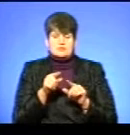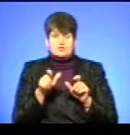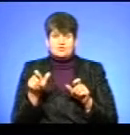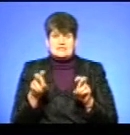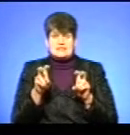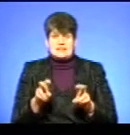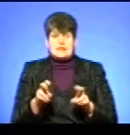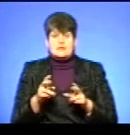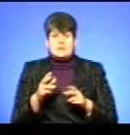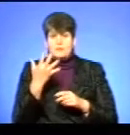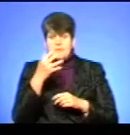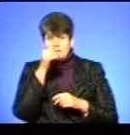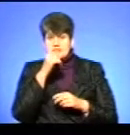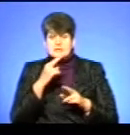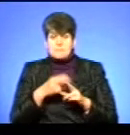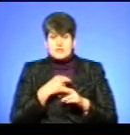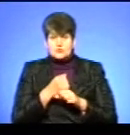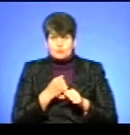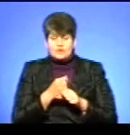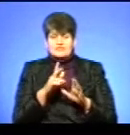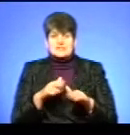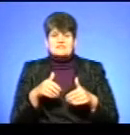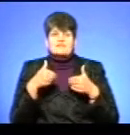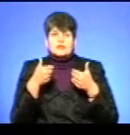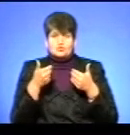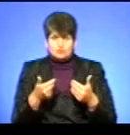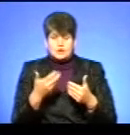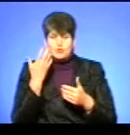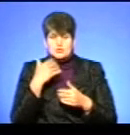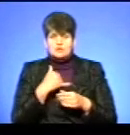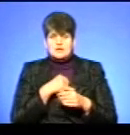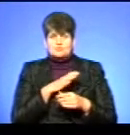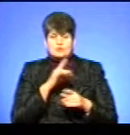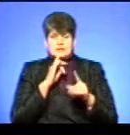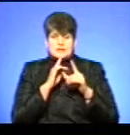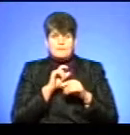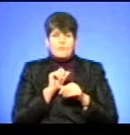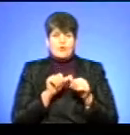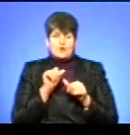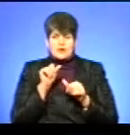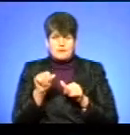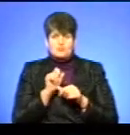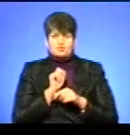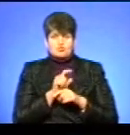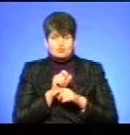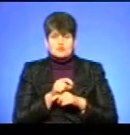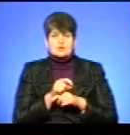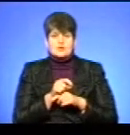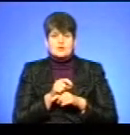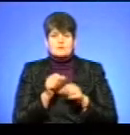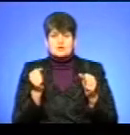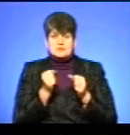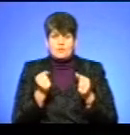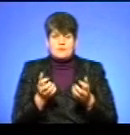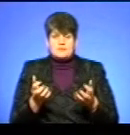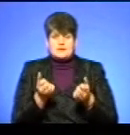5 місяців без роботи, вони звернулися, коли в нас проходила нарада по окремому дорученню Укравтодору по зимовому утриманню, підготовки